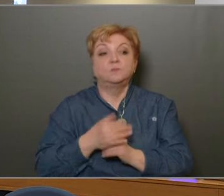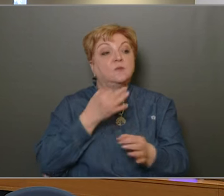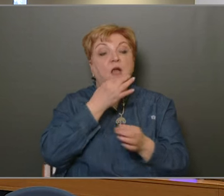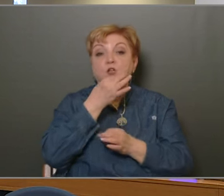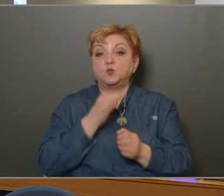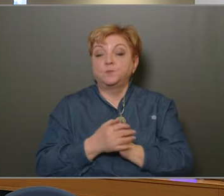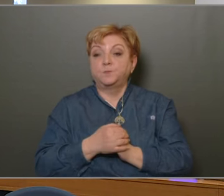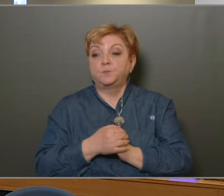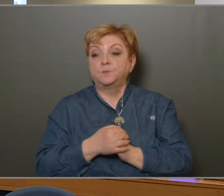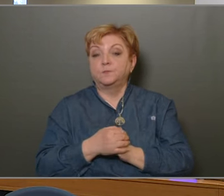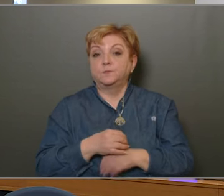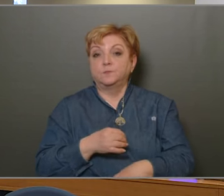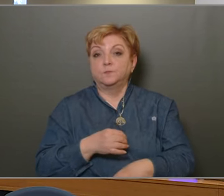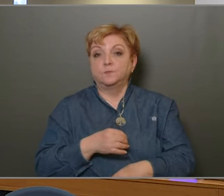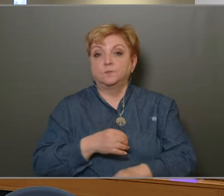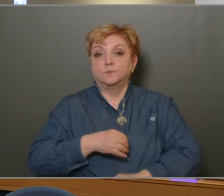Kérdés van-e?